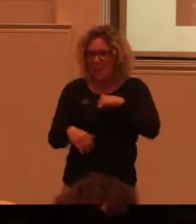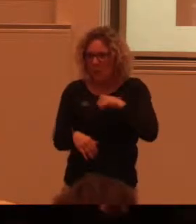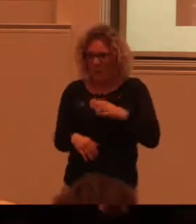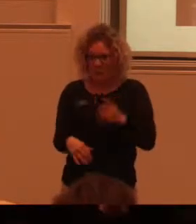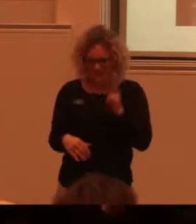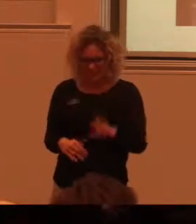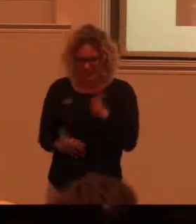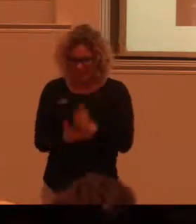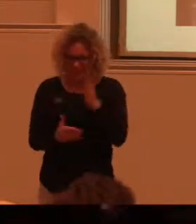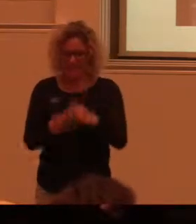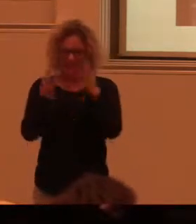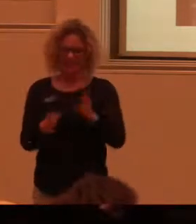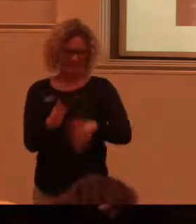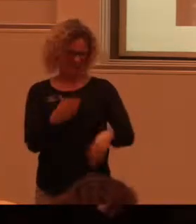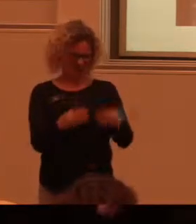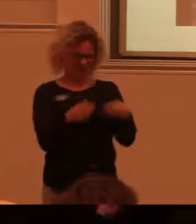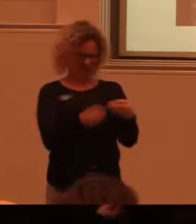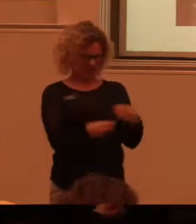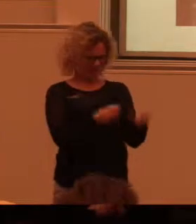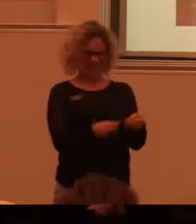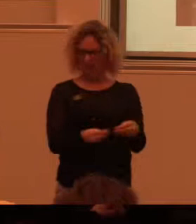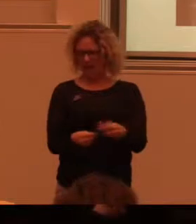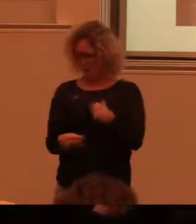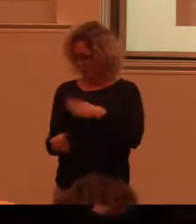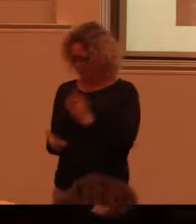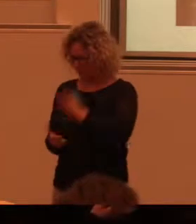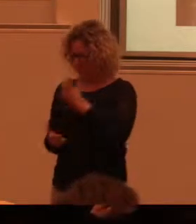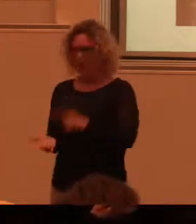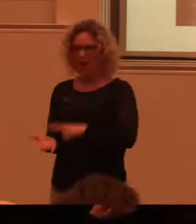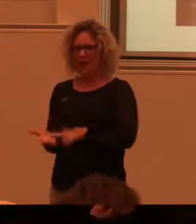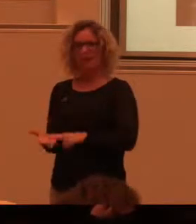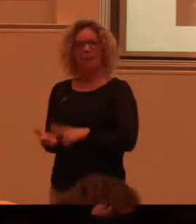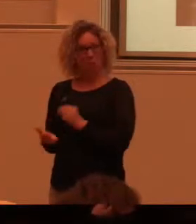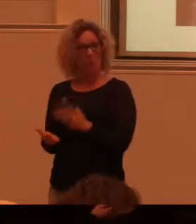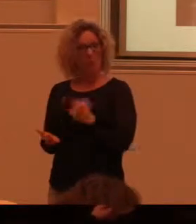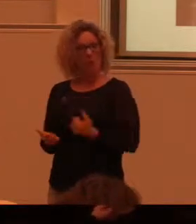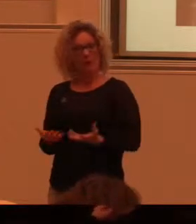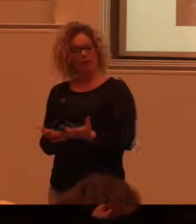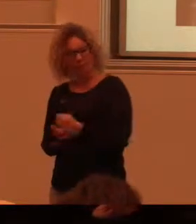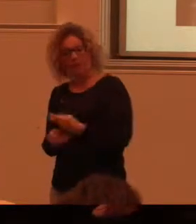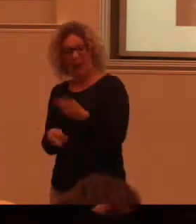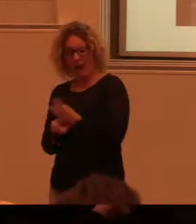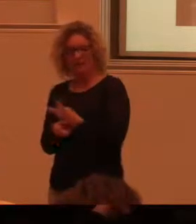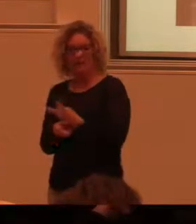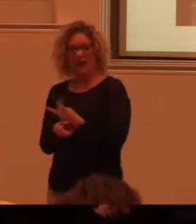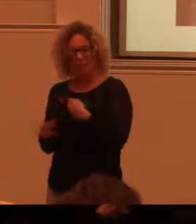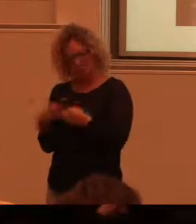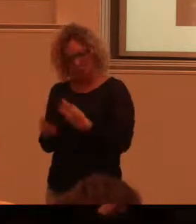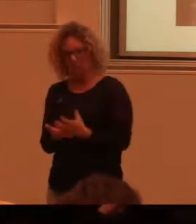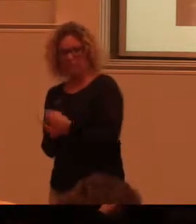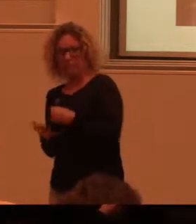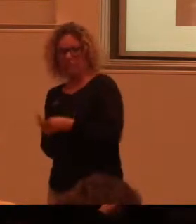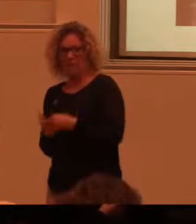att ha en riktig byggnad än en plastidé. Vilket gör att man kan få in extra material och extra pengar för